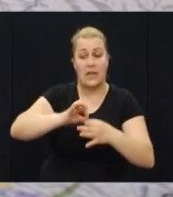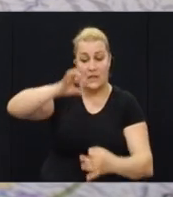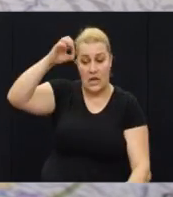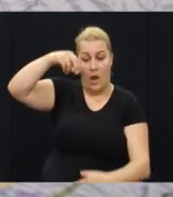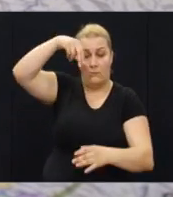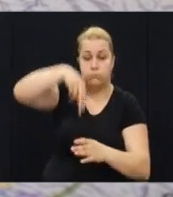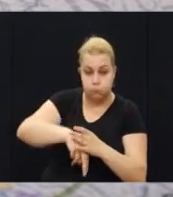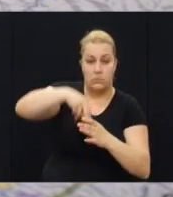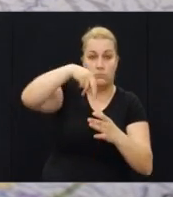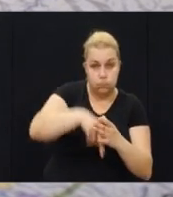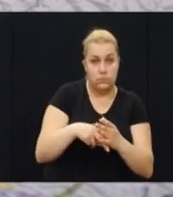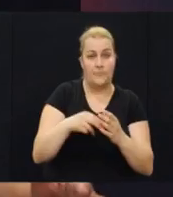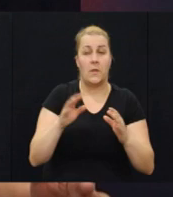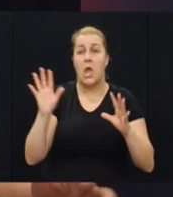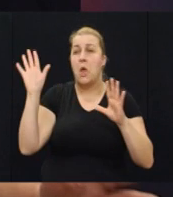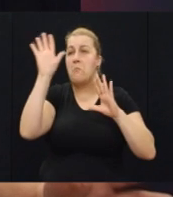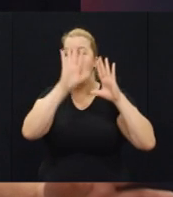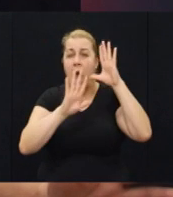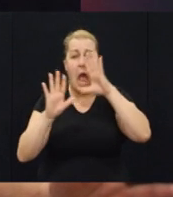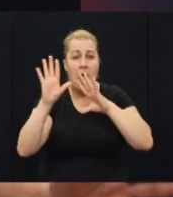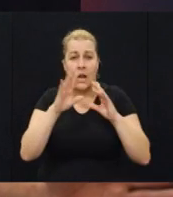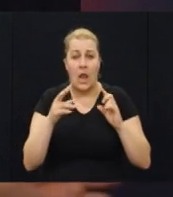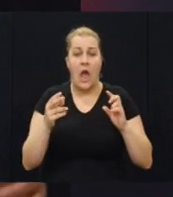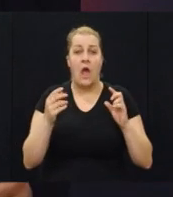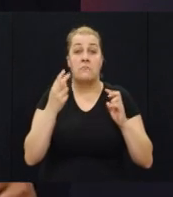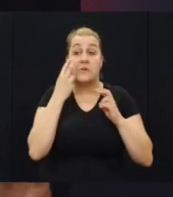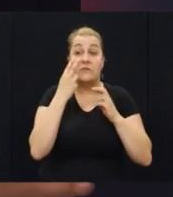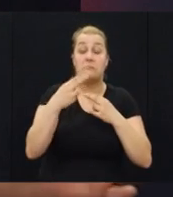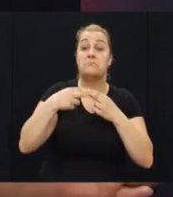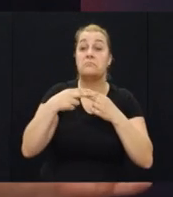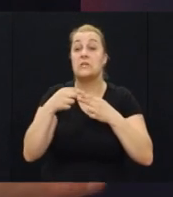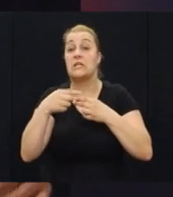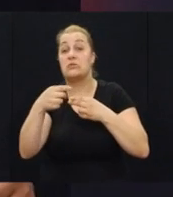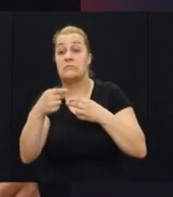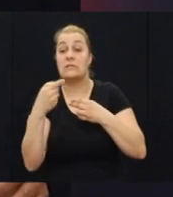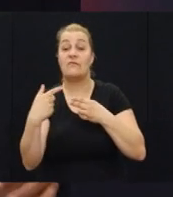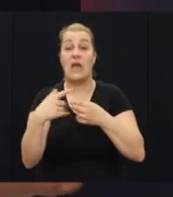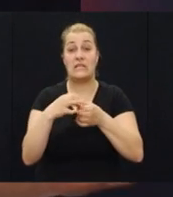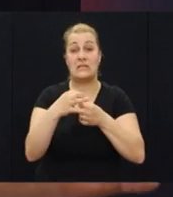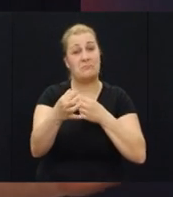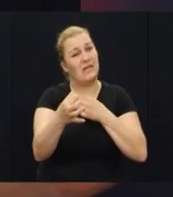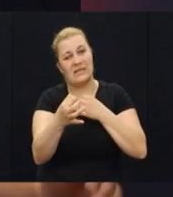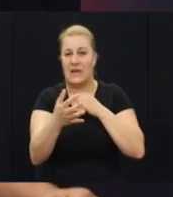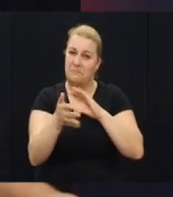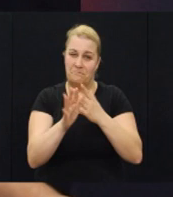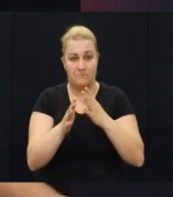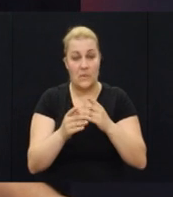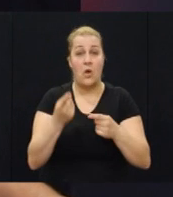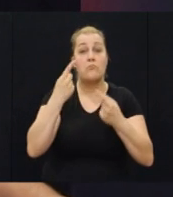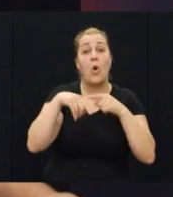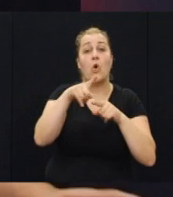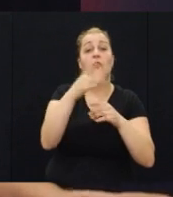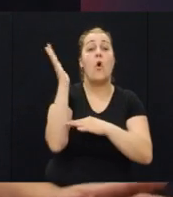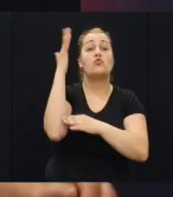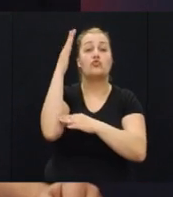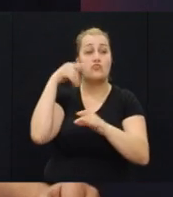i više. Magla, vidljivost je bila znači nekih 20-30 metara plafon. Da, pogotovo kad se uđe u